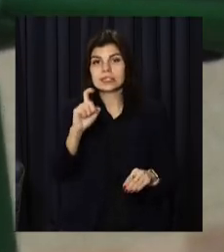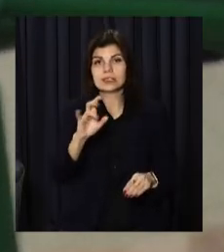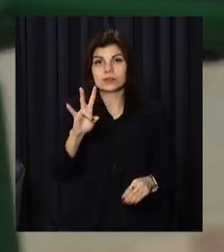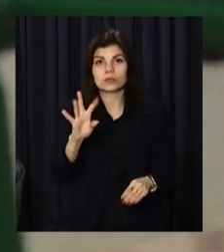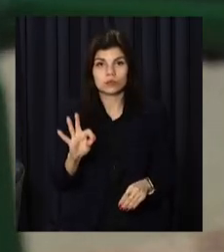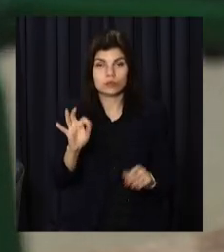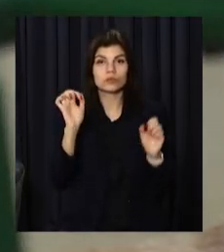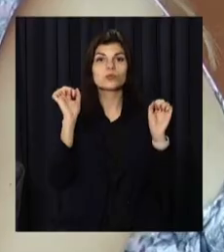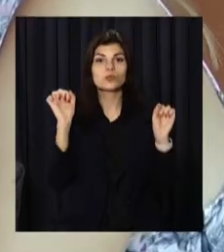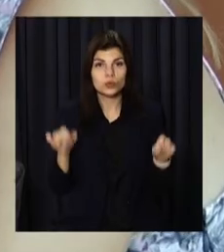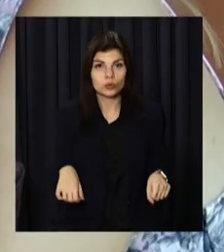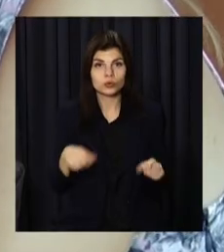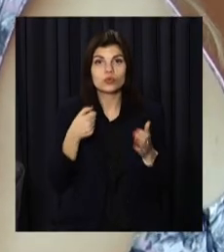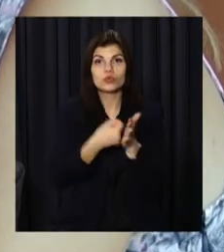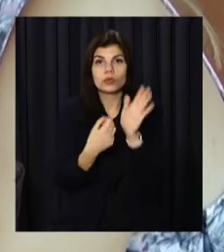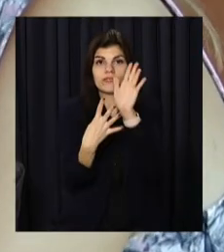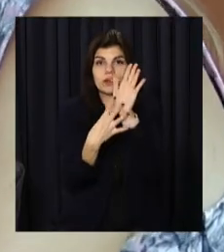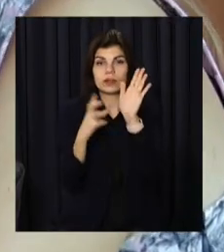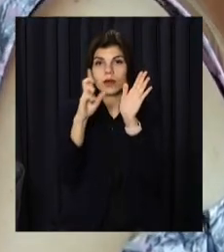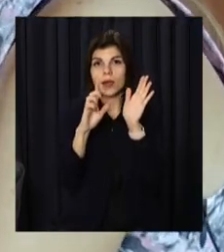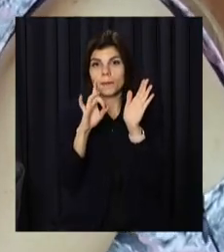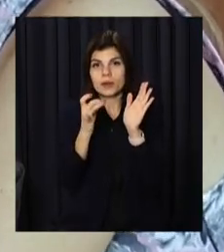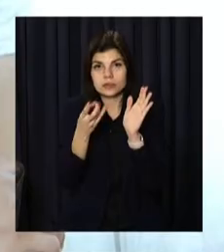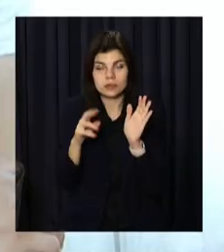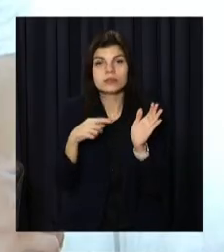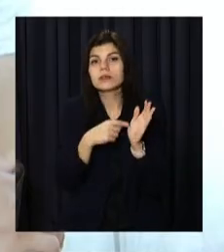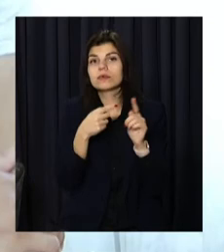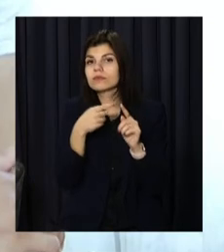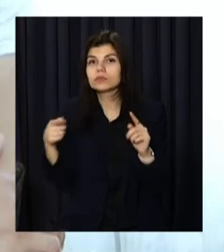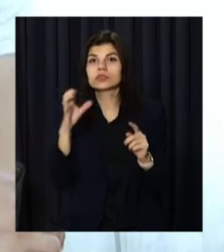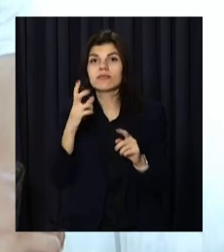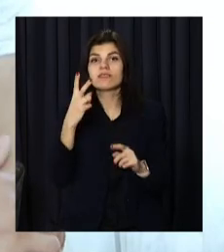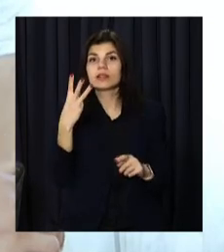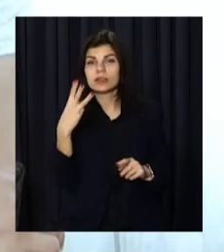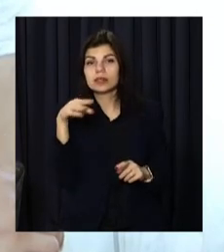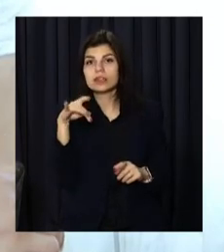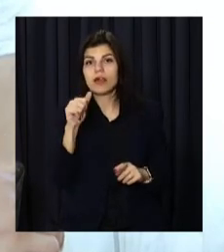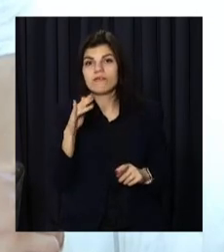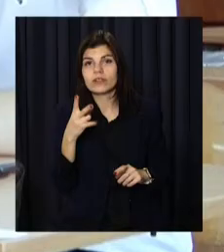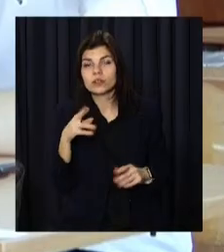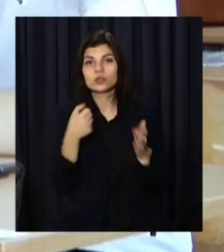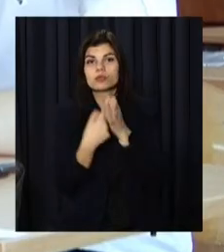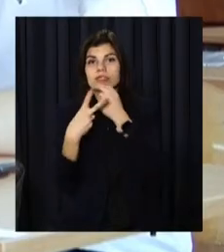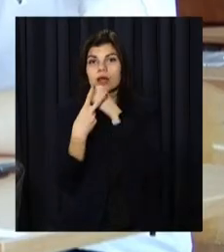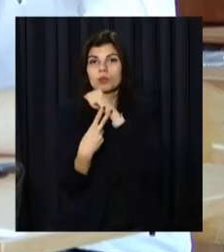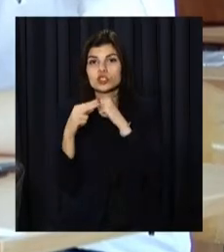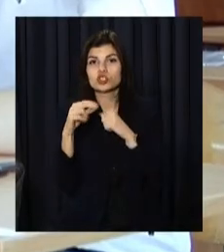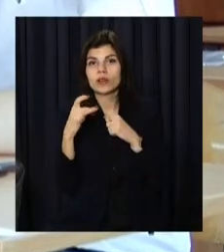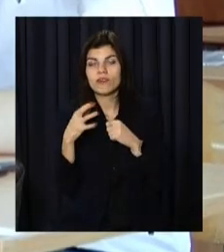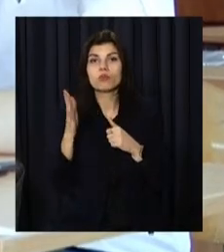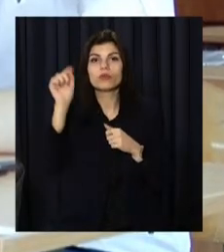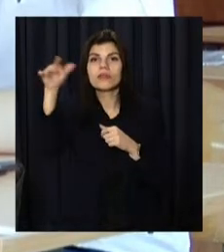незалежне оцінювання можна до 9 березня. Основна сесія триватиме з 23 травня до 17 червня.